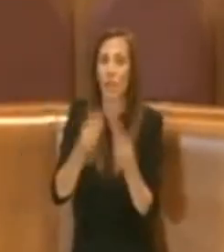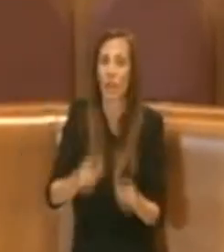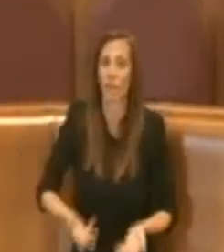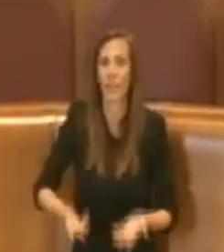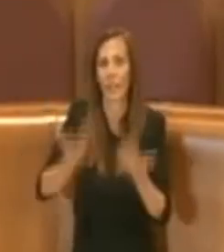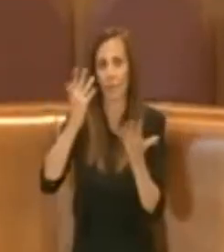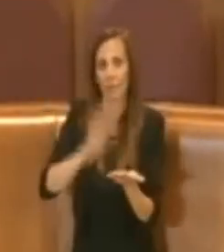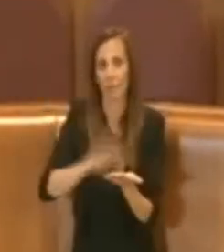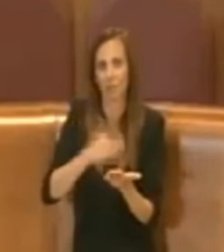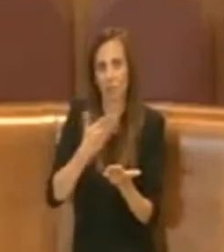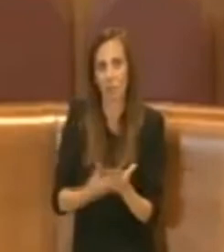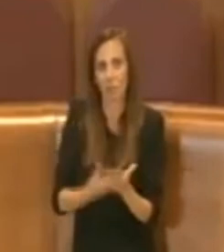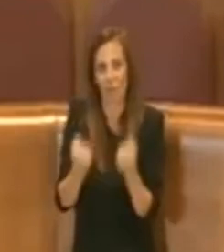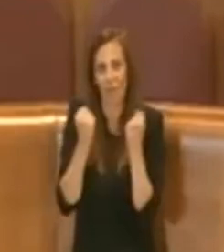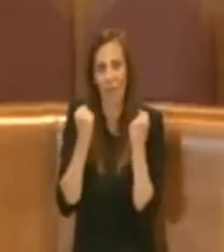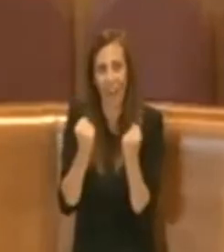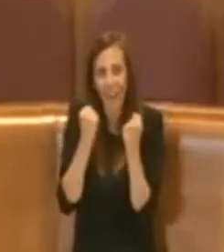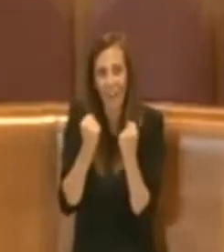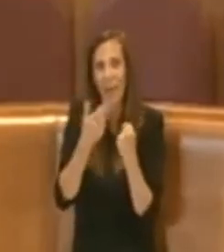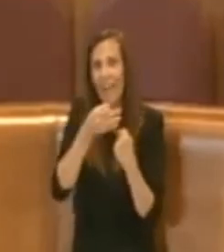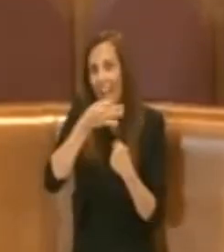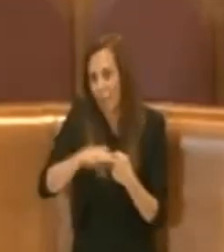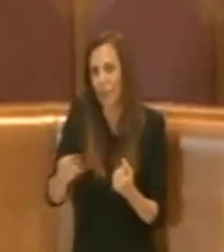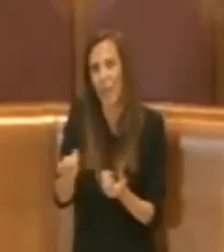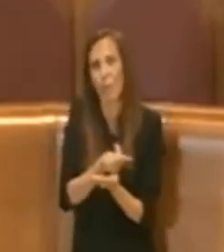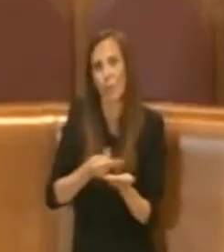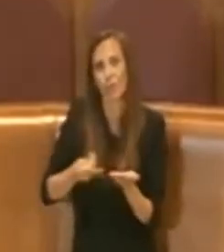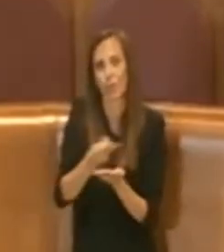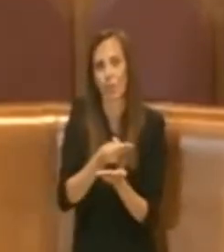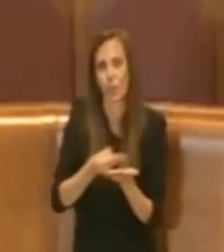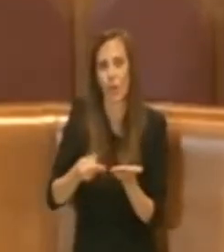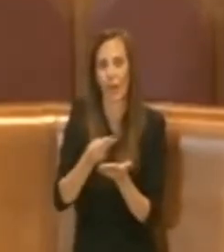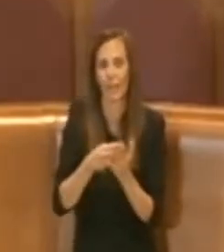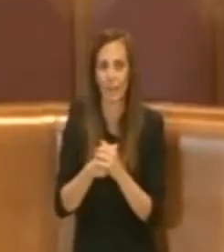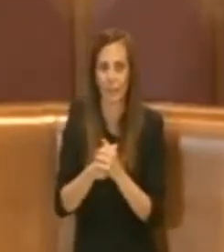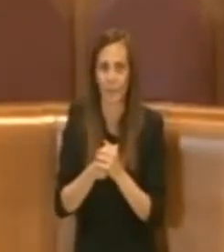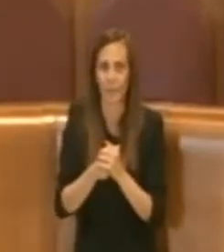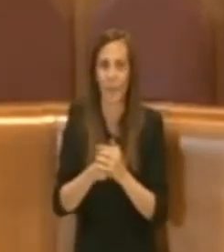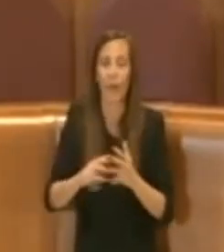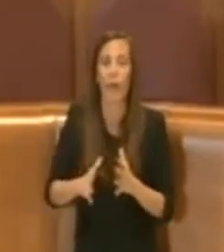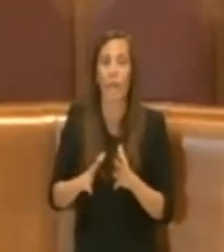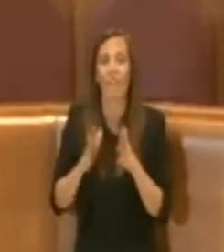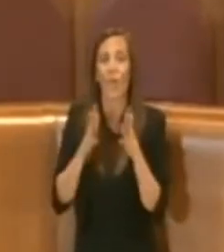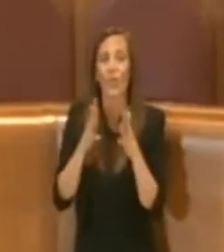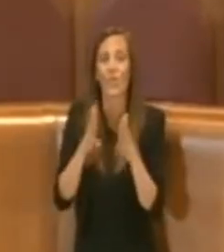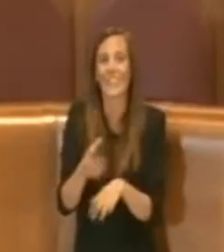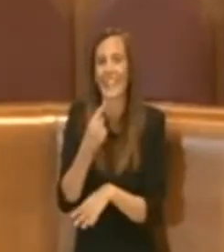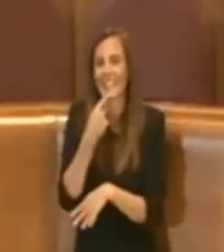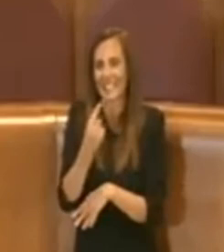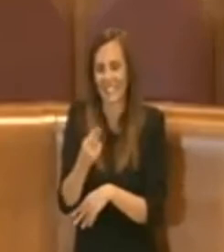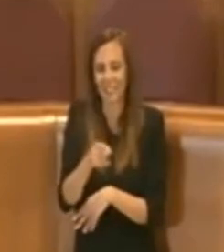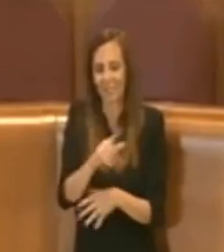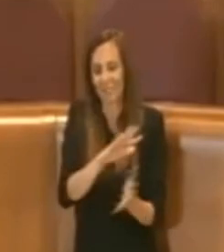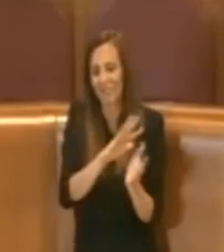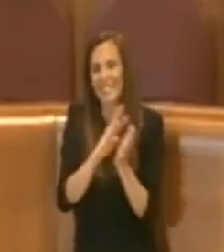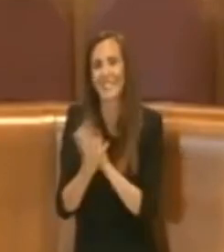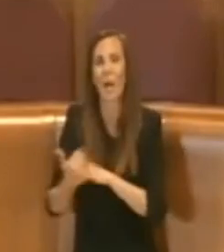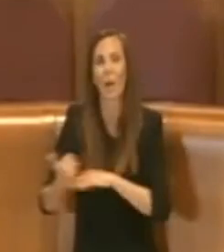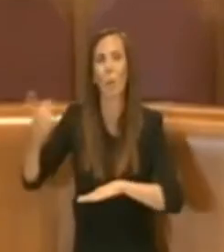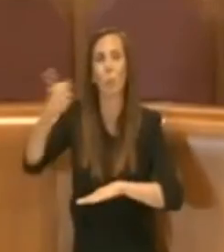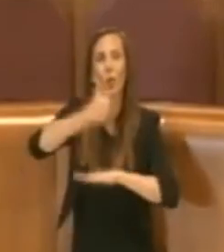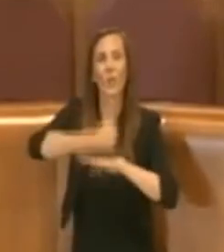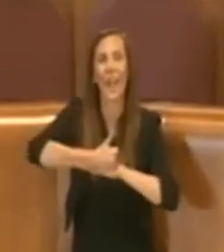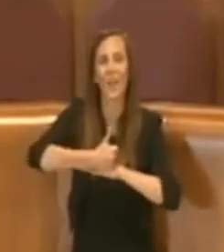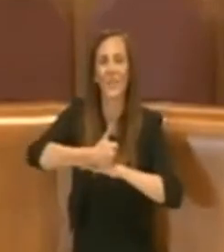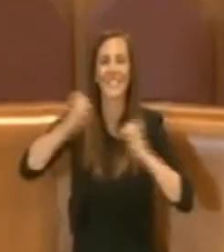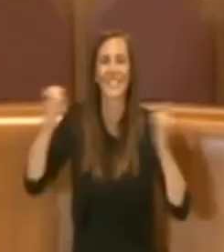le potenzialità e rafforzarne le capacità progettuali con la volontà come detto di renderla protagonista dell